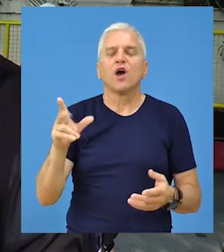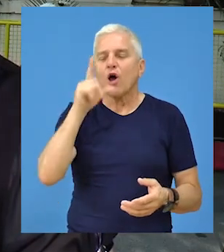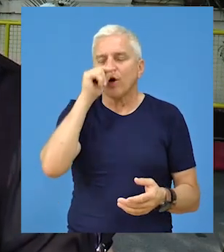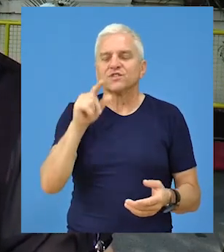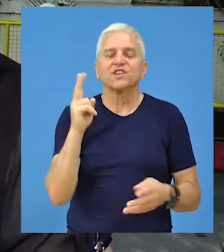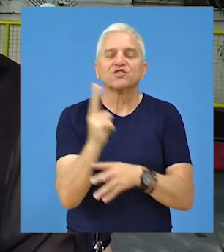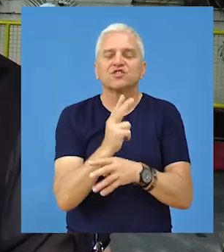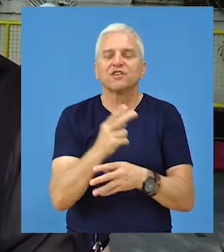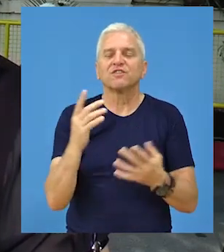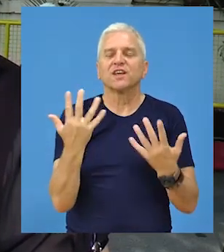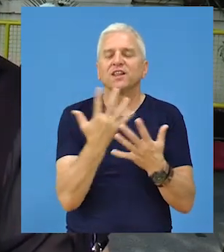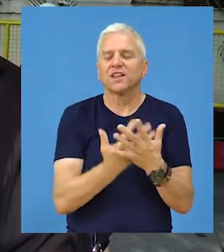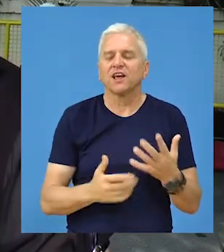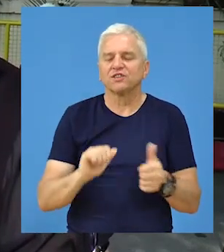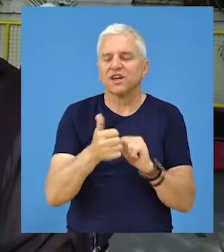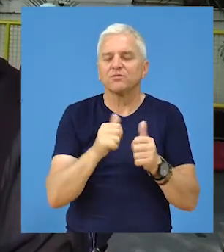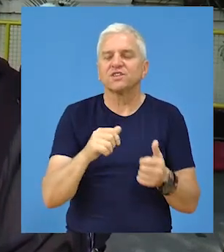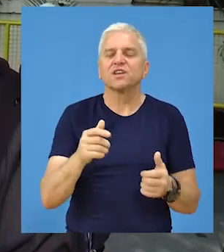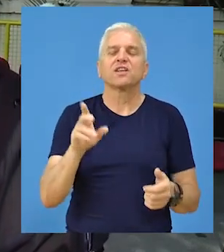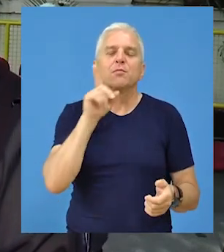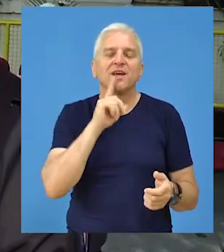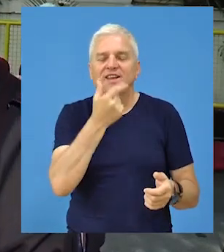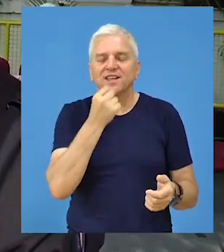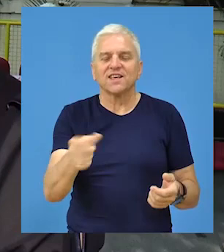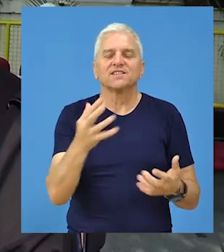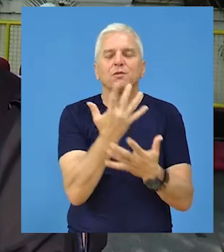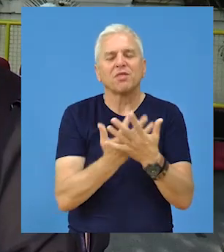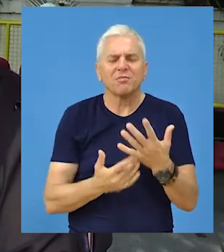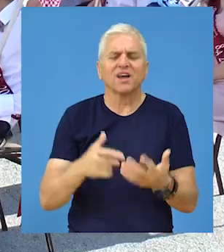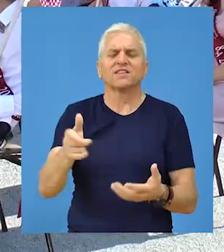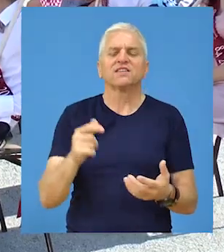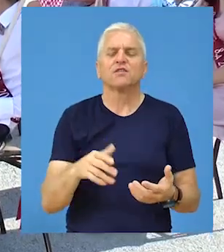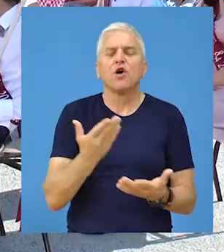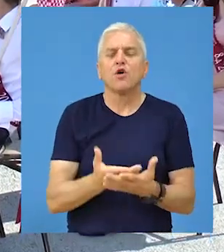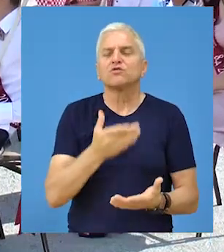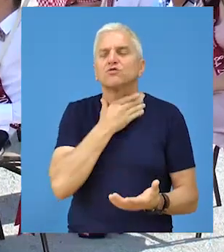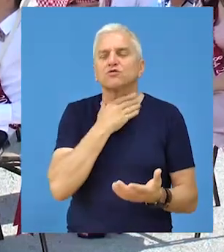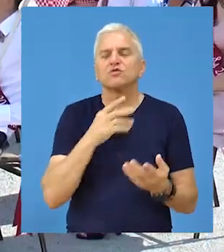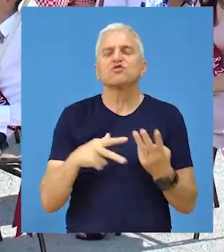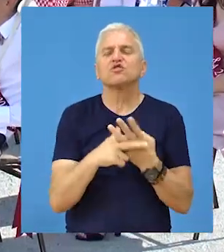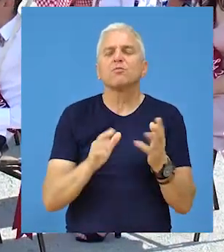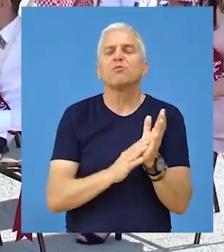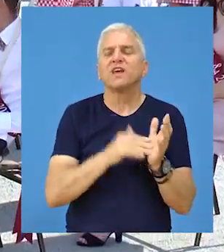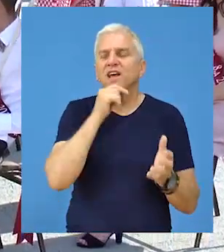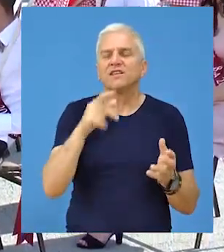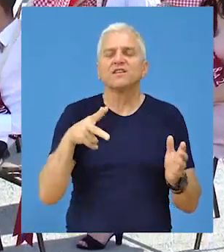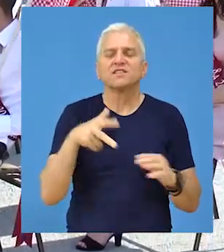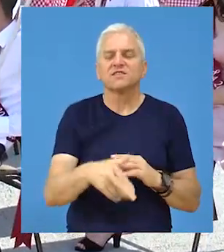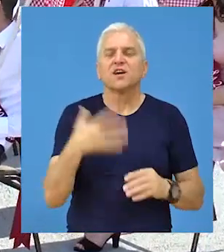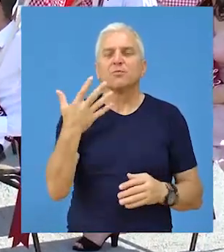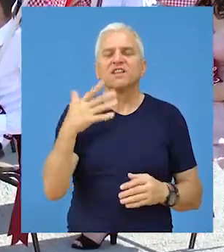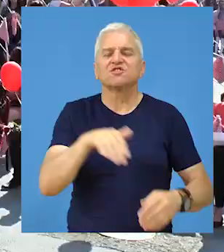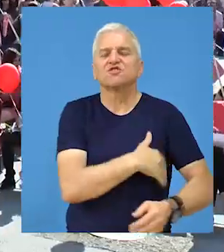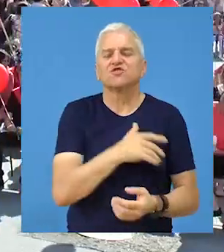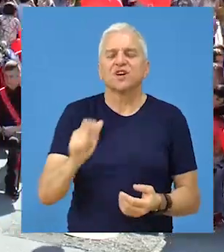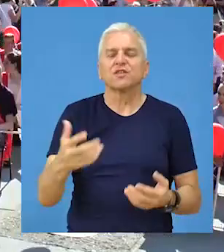i državnim takmičenjima, iz maternijeg i mađarskog jezika kao i iz matematike. Osnovnu školu Šamu Mihalj završilo je 50